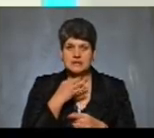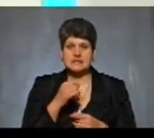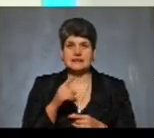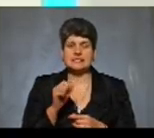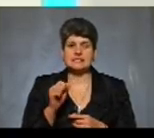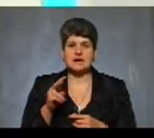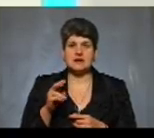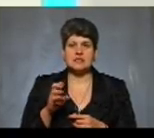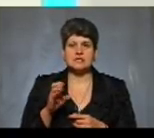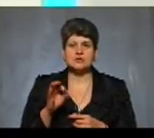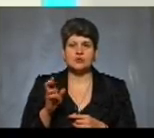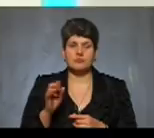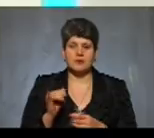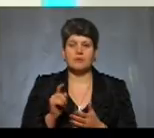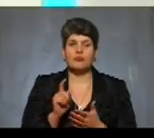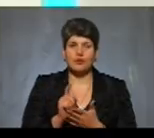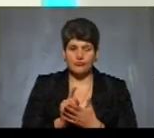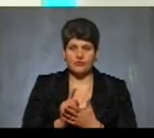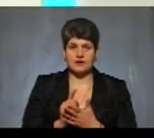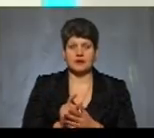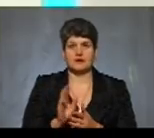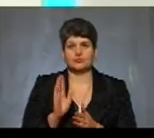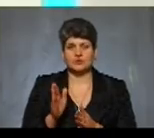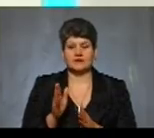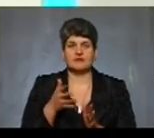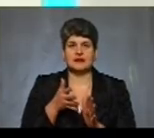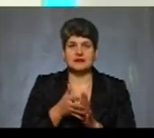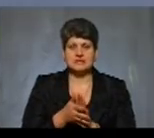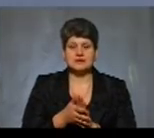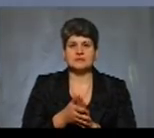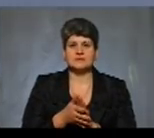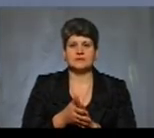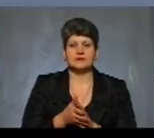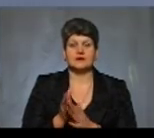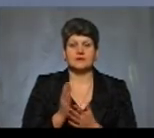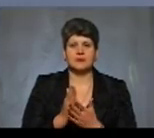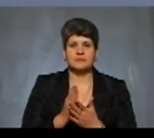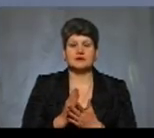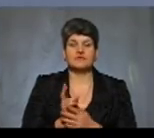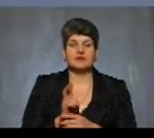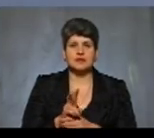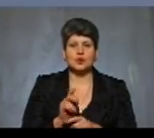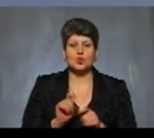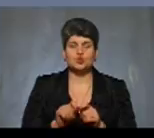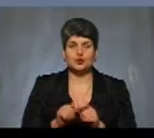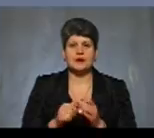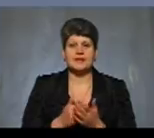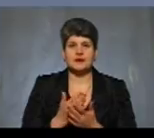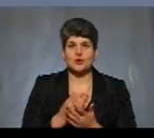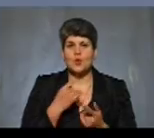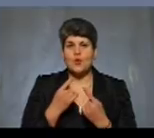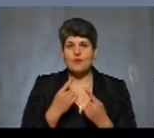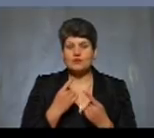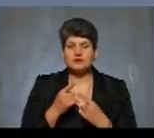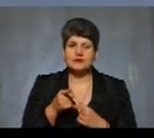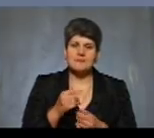перед тим, як бути в реалізації в аптечному закладі, пройти вхідний контроль якості. Тому, десь говорити, що там